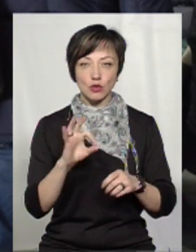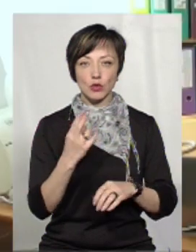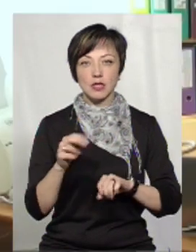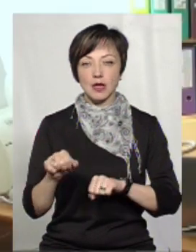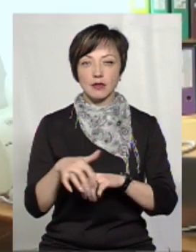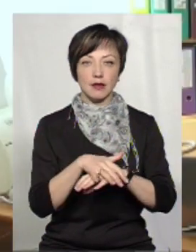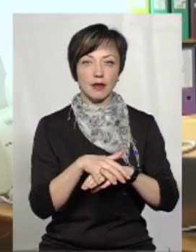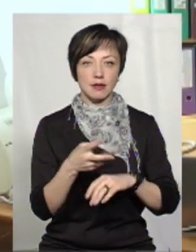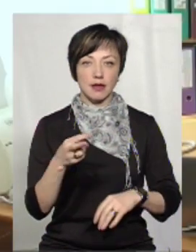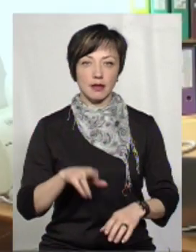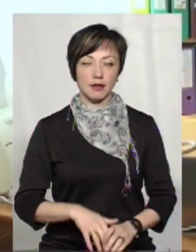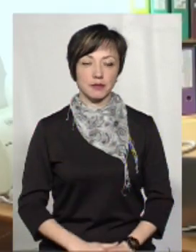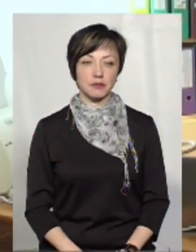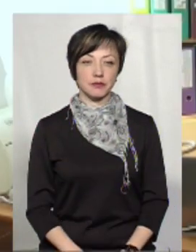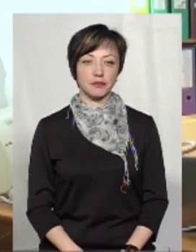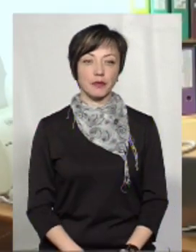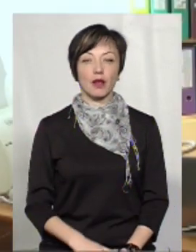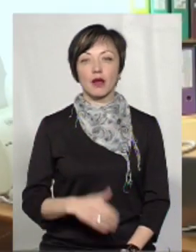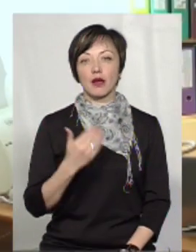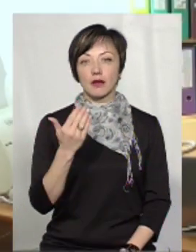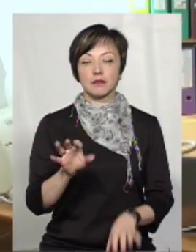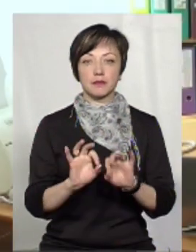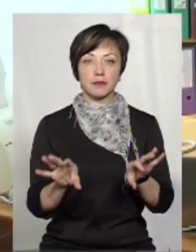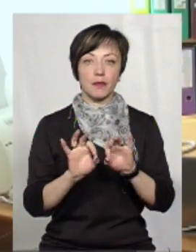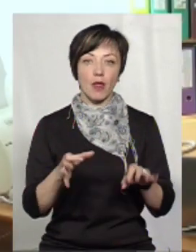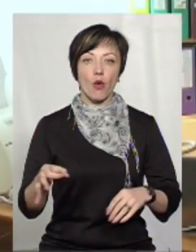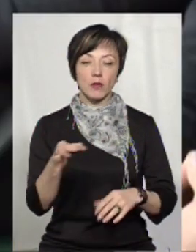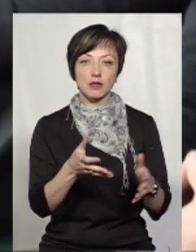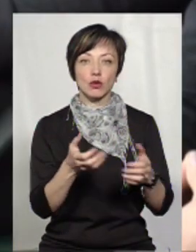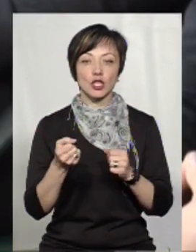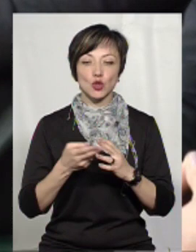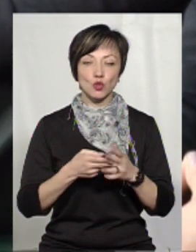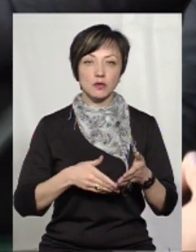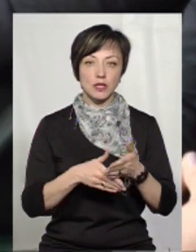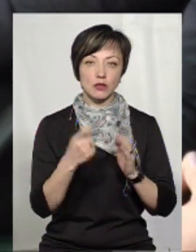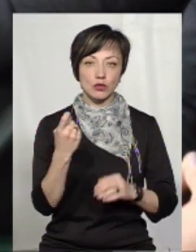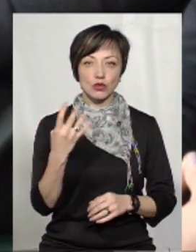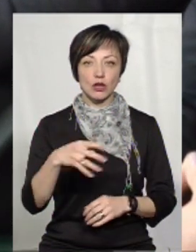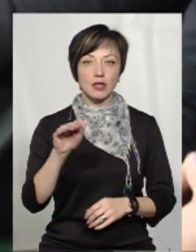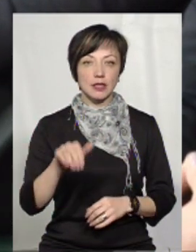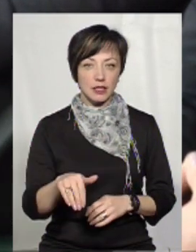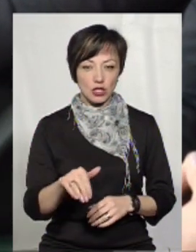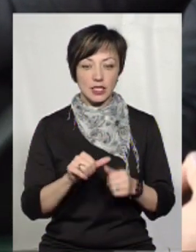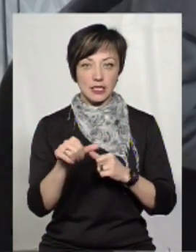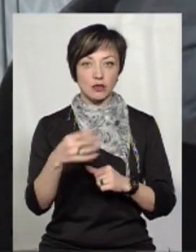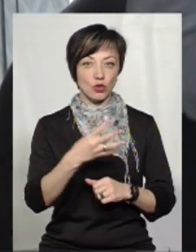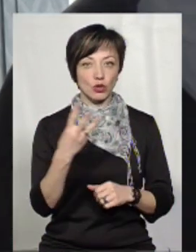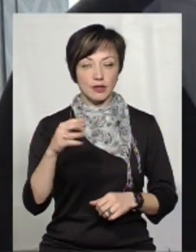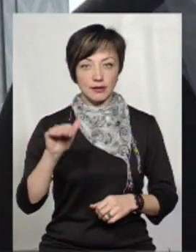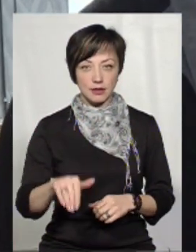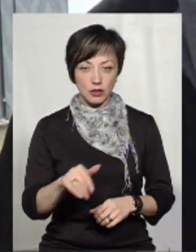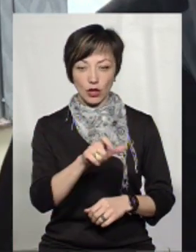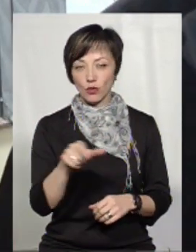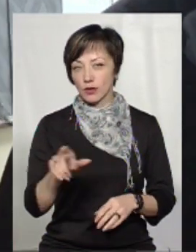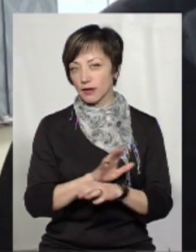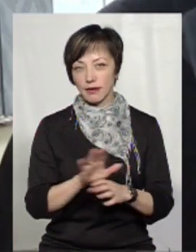соцзахисту населення Вадим Маруняк. За його словами, в області одержувачів субсидій 140 тисяч. З них 43 тисячі –